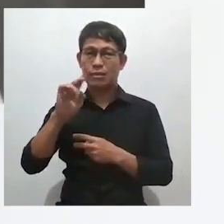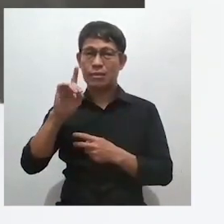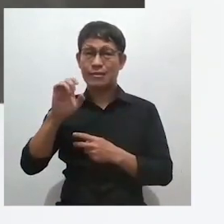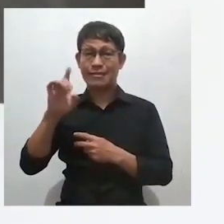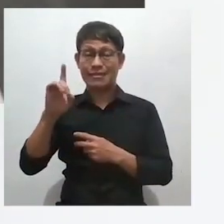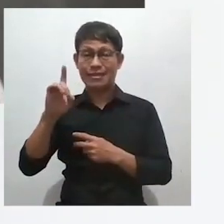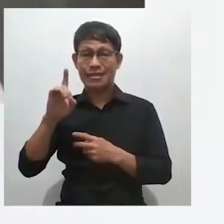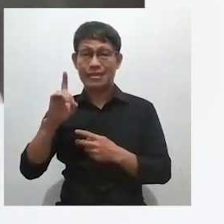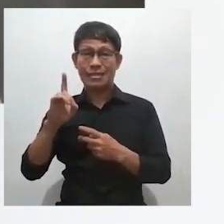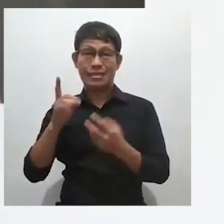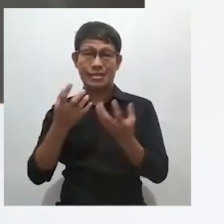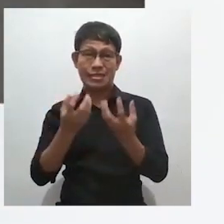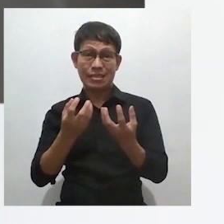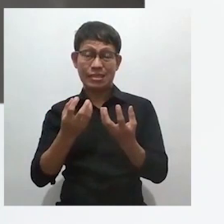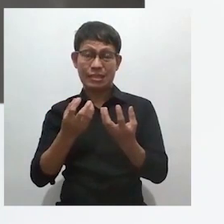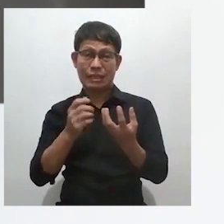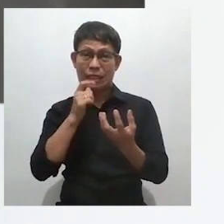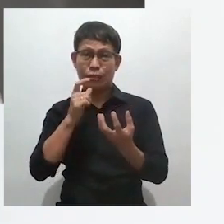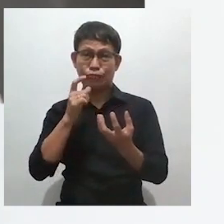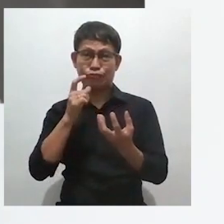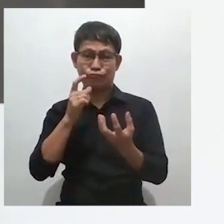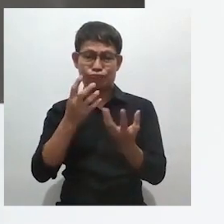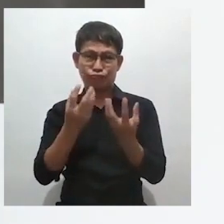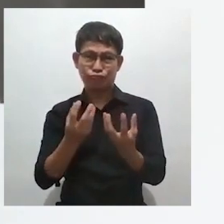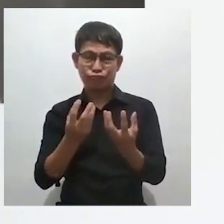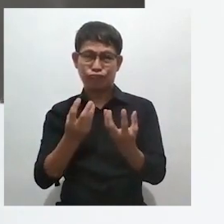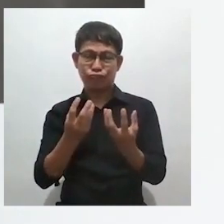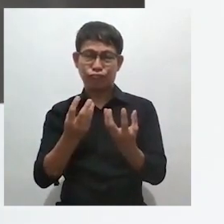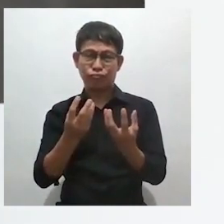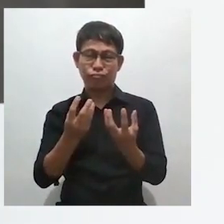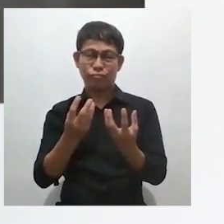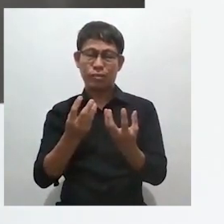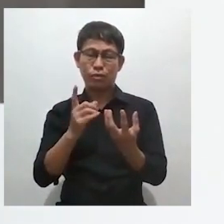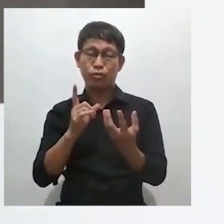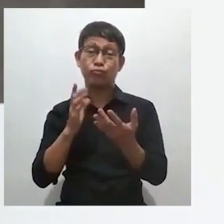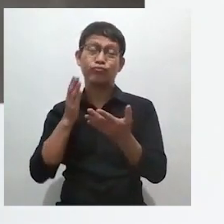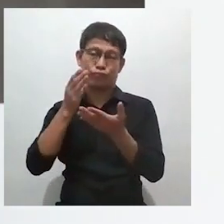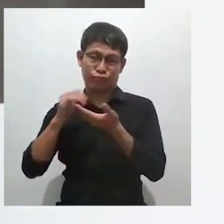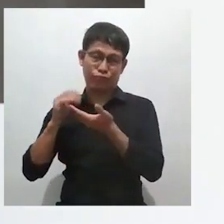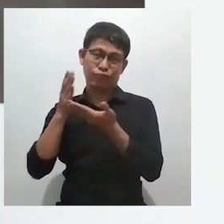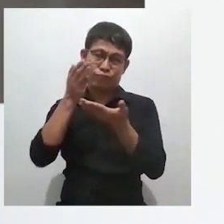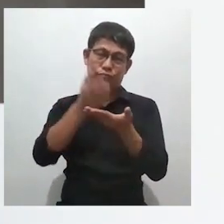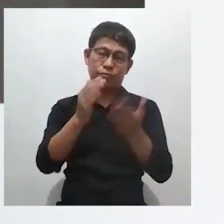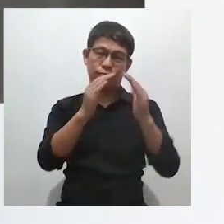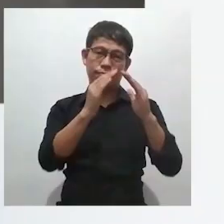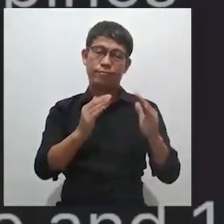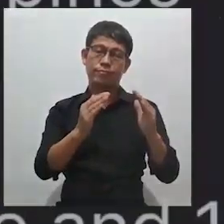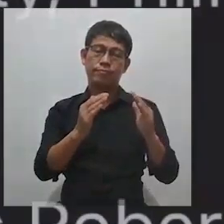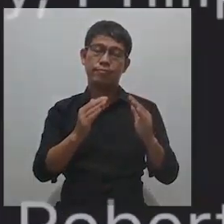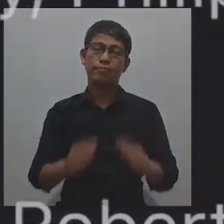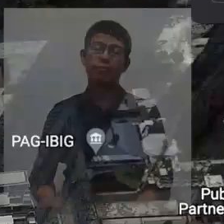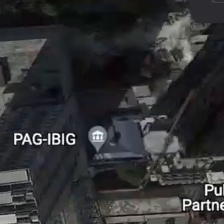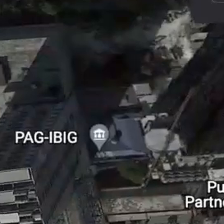testes. May problema yung bayad niya, hindi lumabas ng buo. Kung nung tahanan ang aming team, si Jaden sa kanilang tahanan.